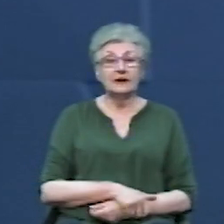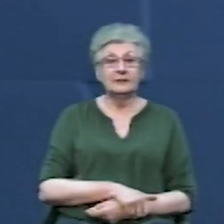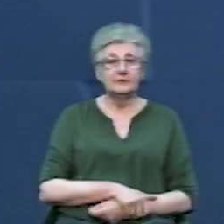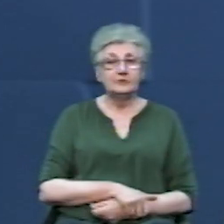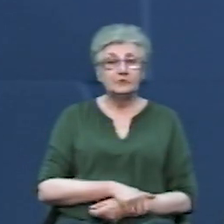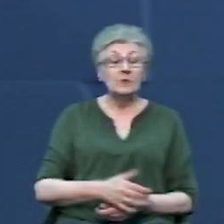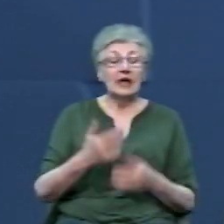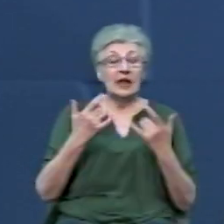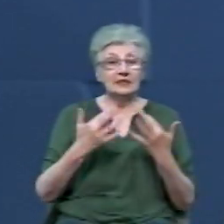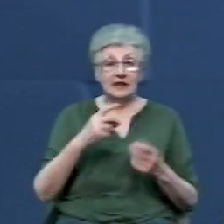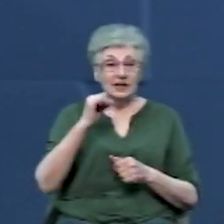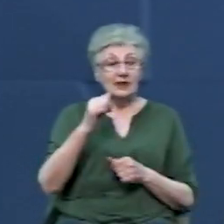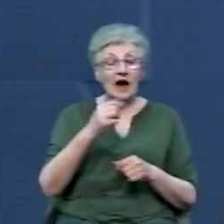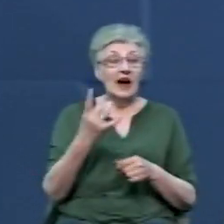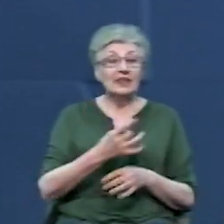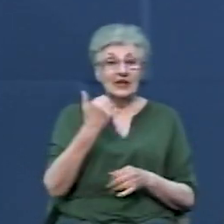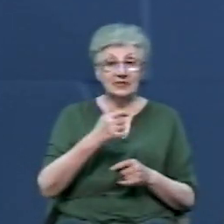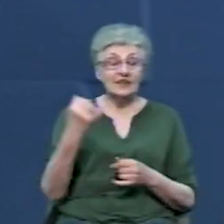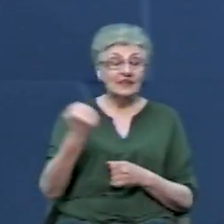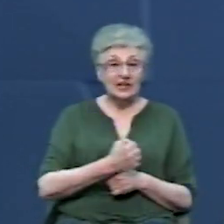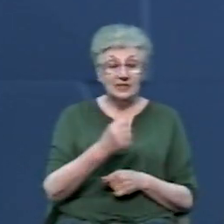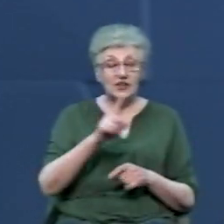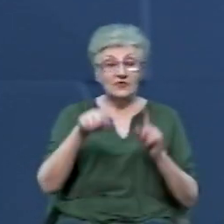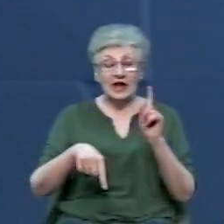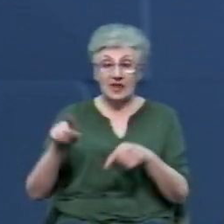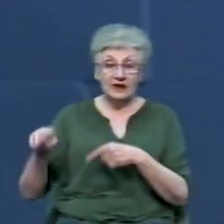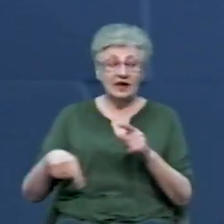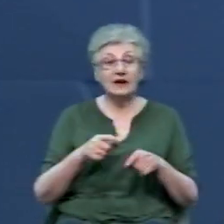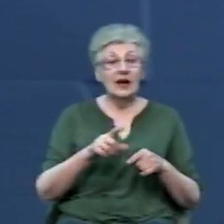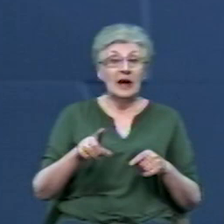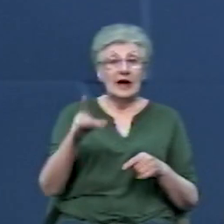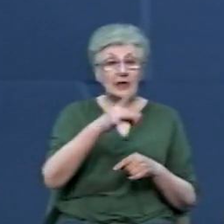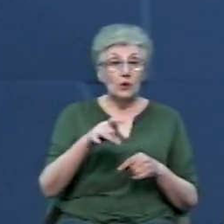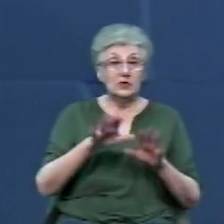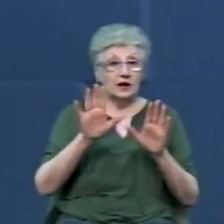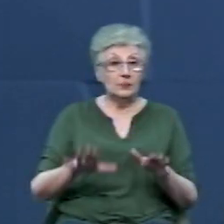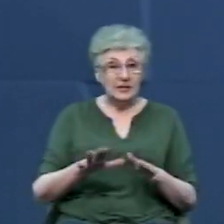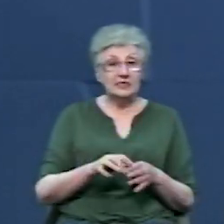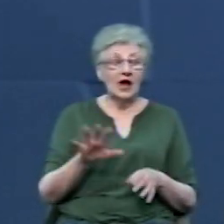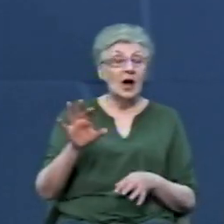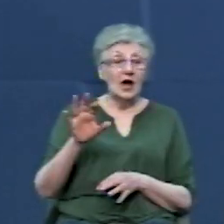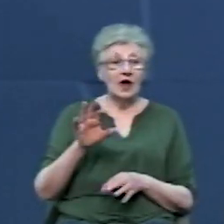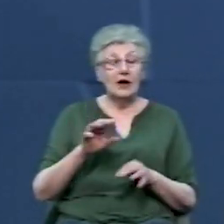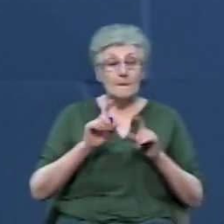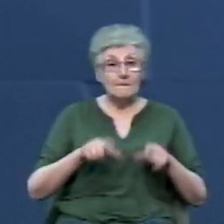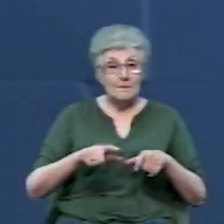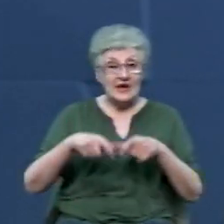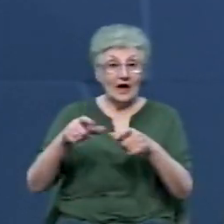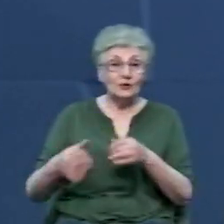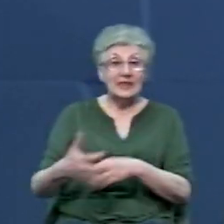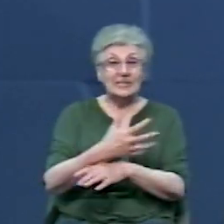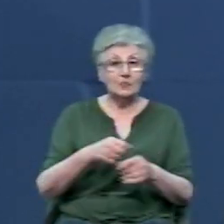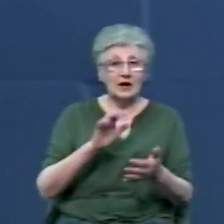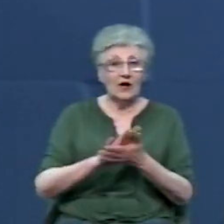Декілька разів на тиждень у різних районах міста Чернівчанин Олександр Науменко бігає та збирає сміття. Це всесвітній рух, який